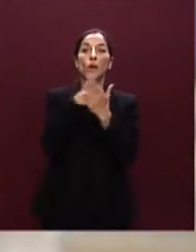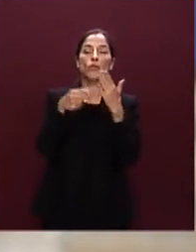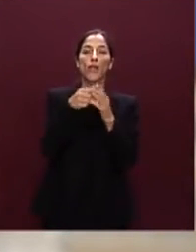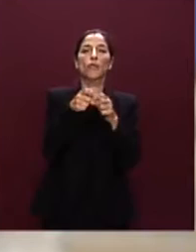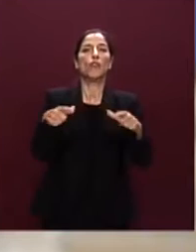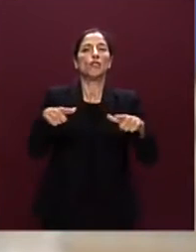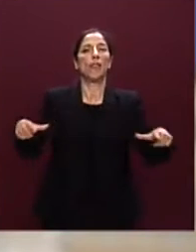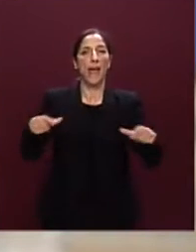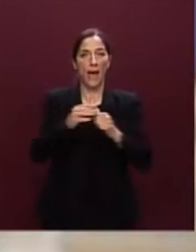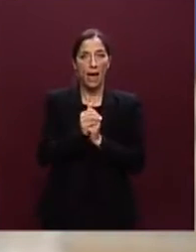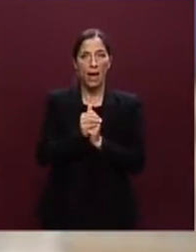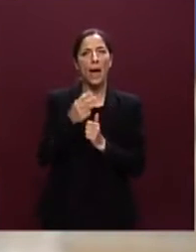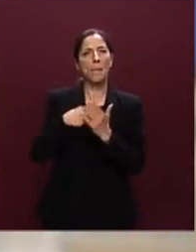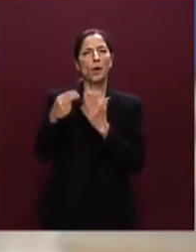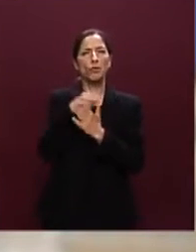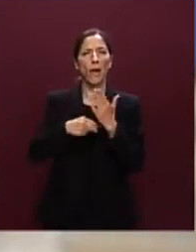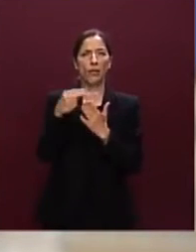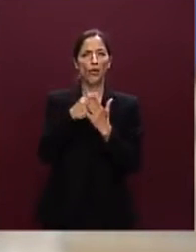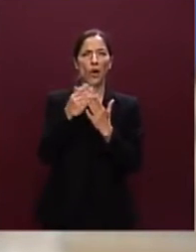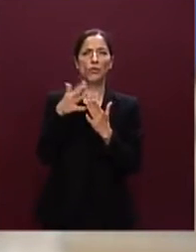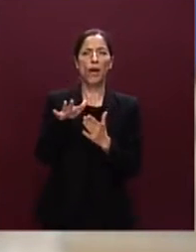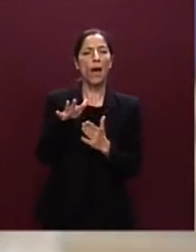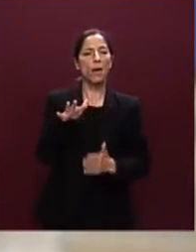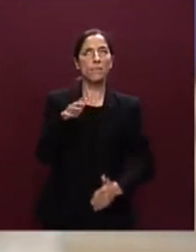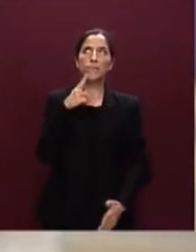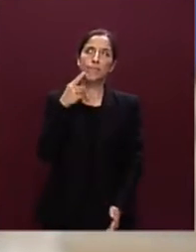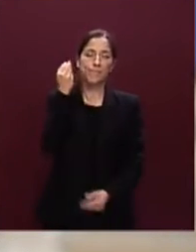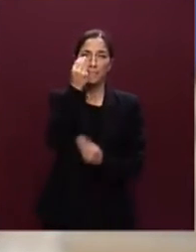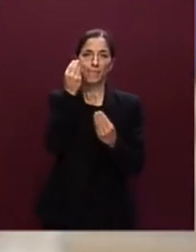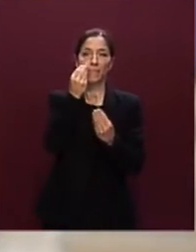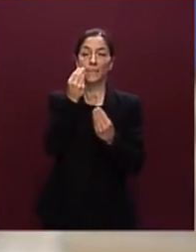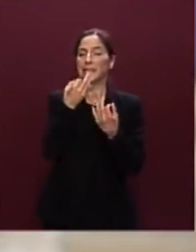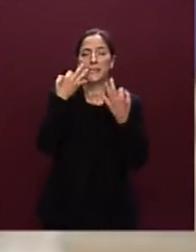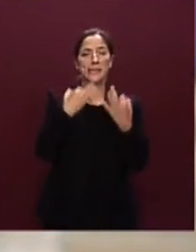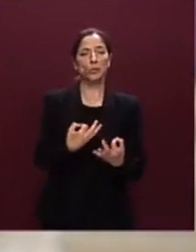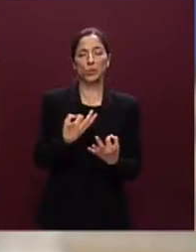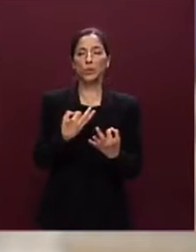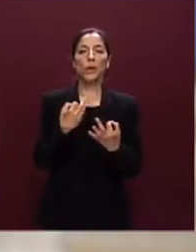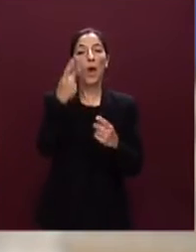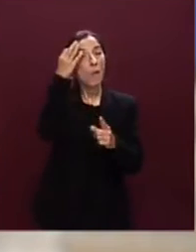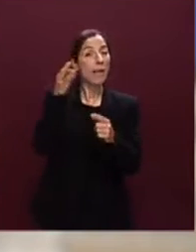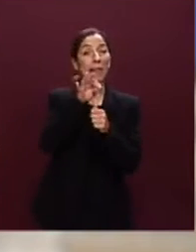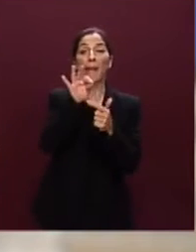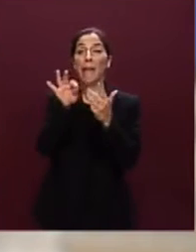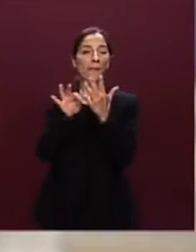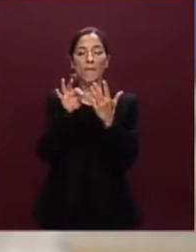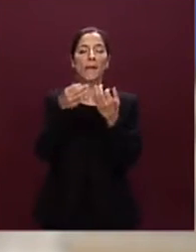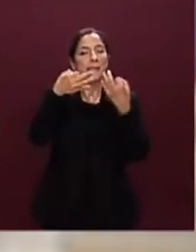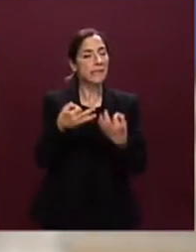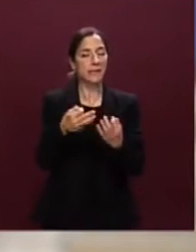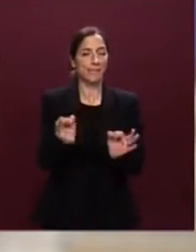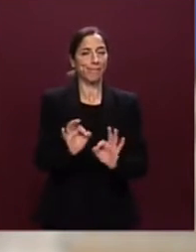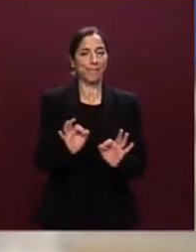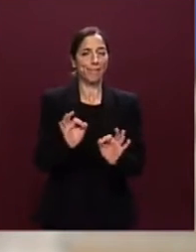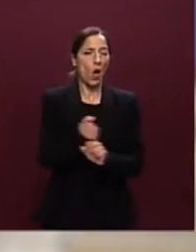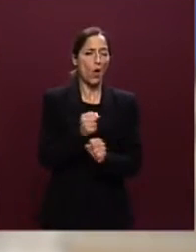con certezza assoluta non potrà rispettare gli obiettivi per una serie di questioni tecniche sulle quali non voglio intervenire in